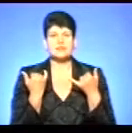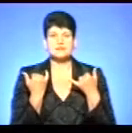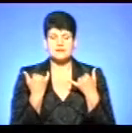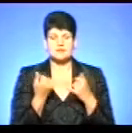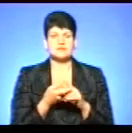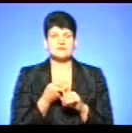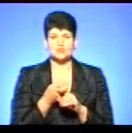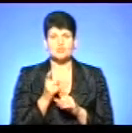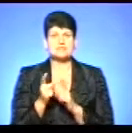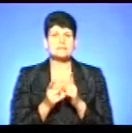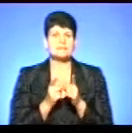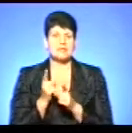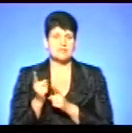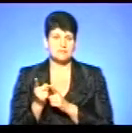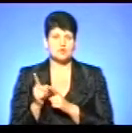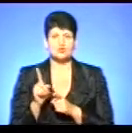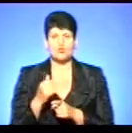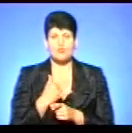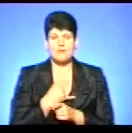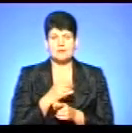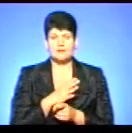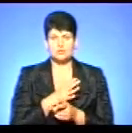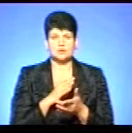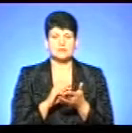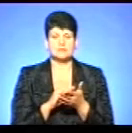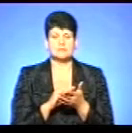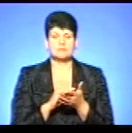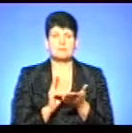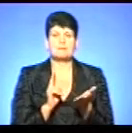змінами, що в мене були прописані дочки.